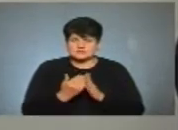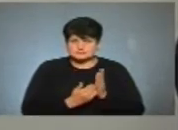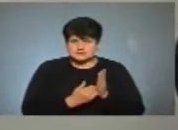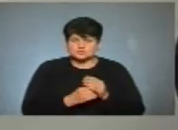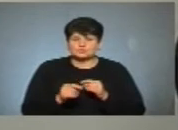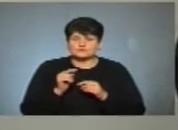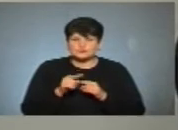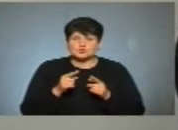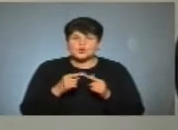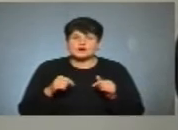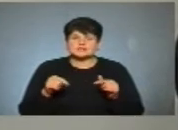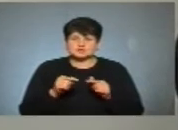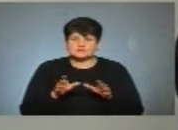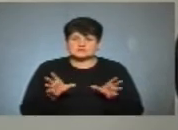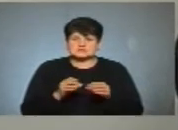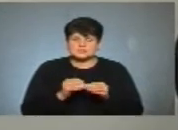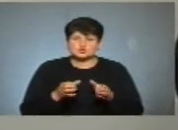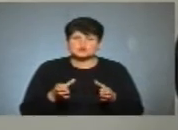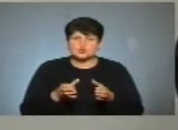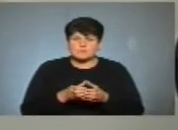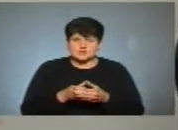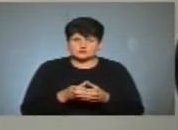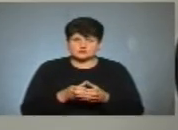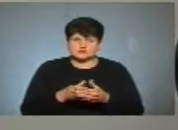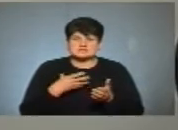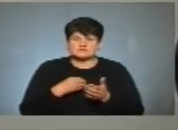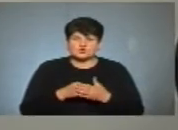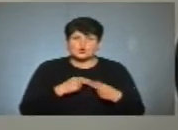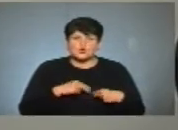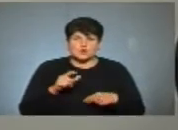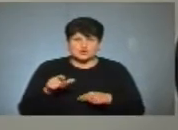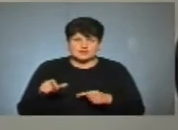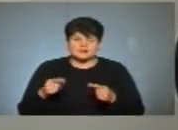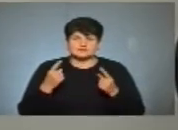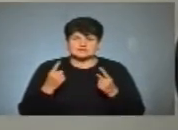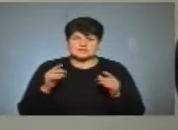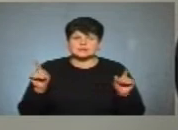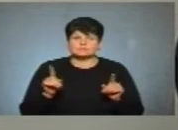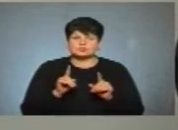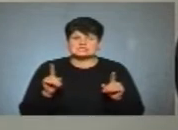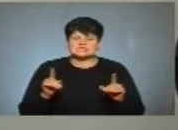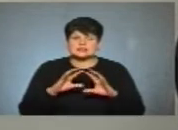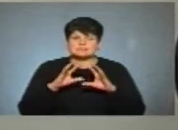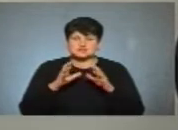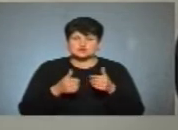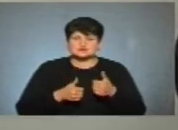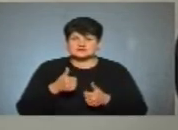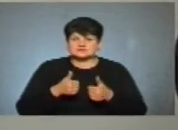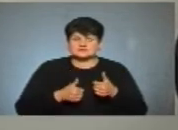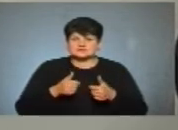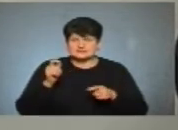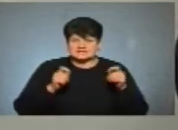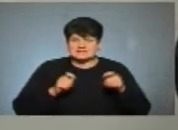Він організовував спільно з командою своїх колег великий музичний міжнародний фестиваль «Файне